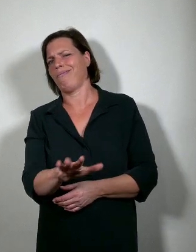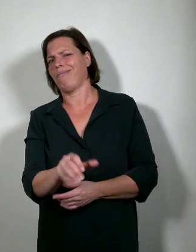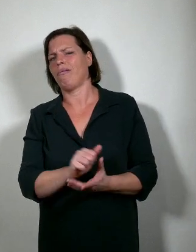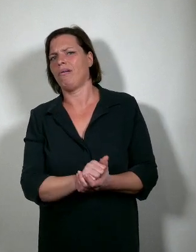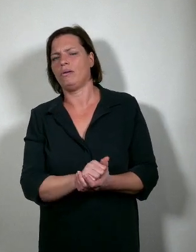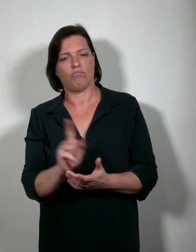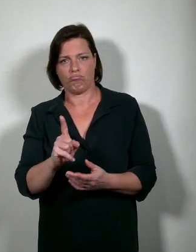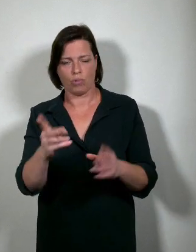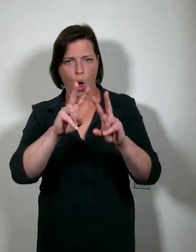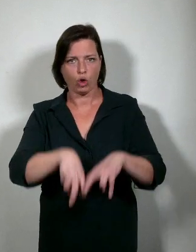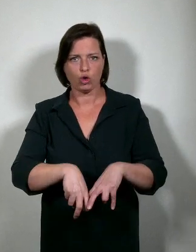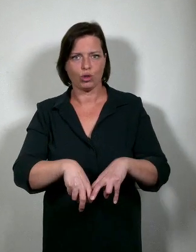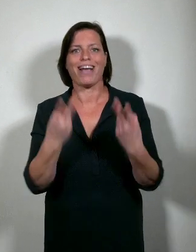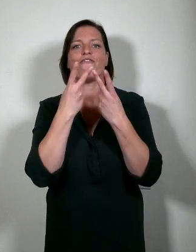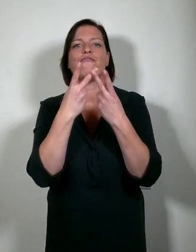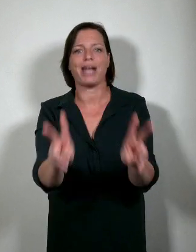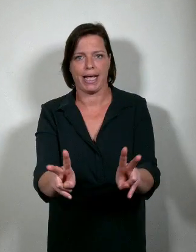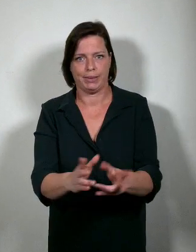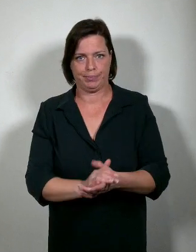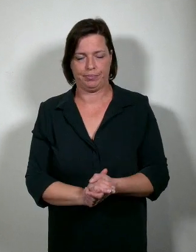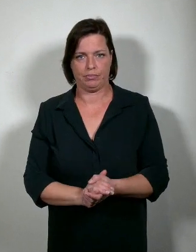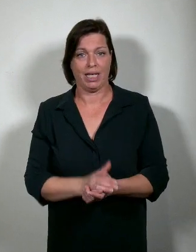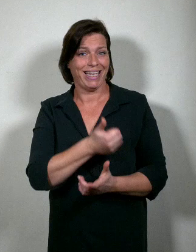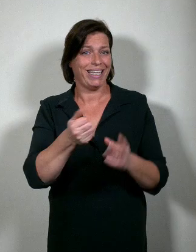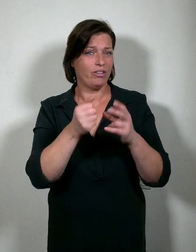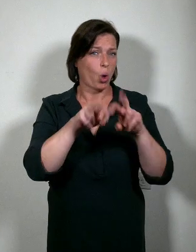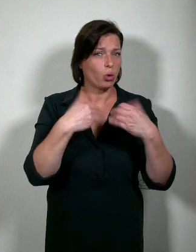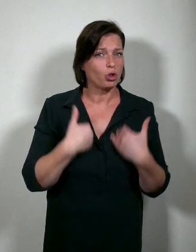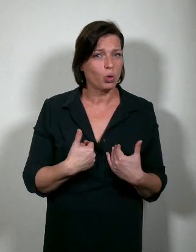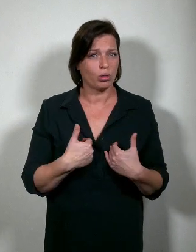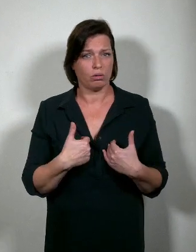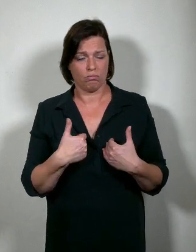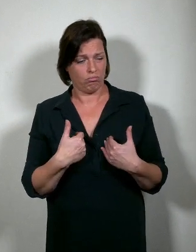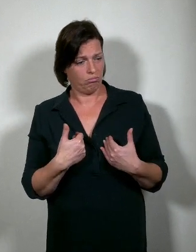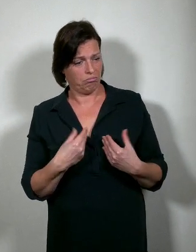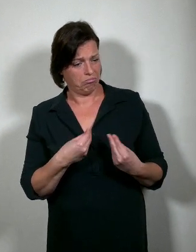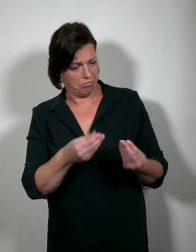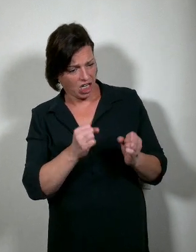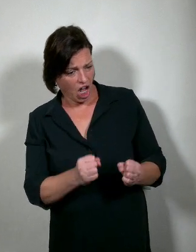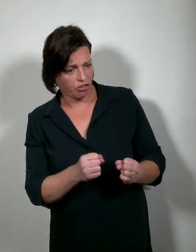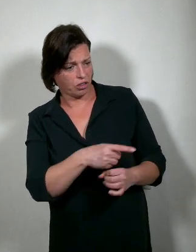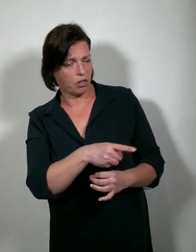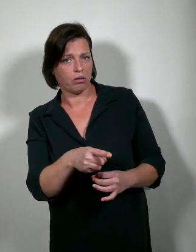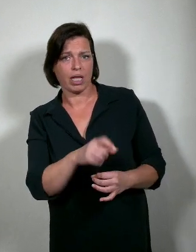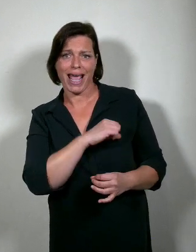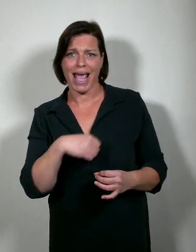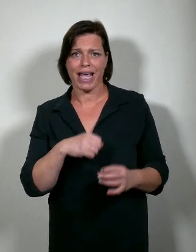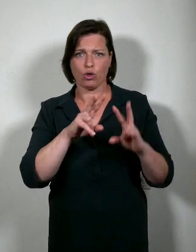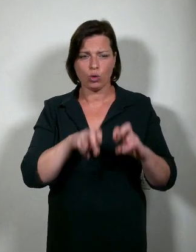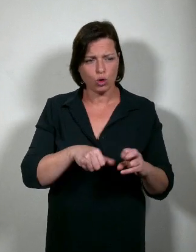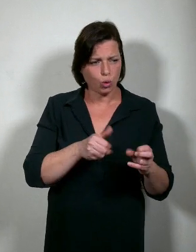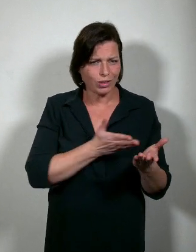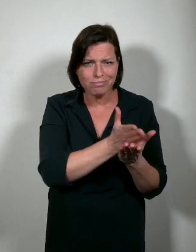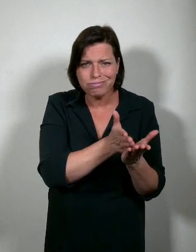Onderzoek is vrij. Elke onderzoeker krijgt kansen en kan eigen onderzoekslijnen ontwikkelen.